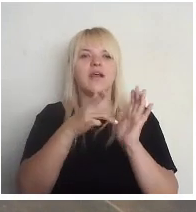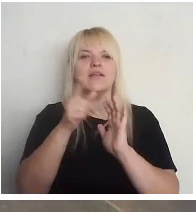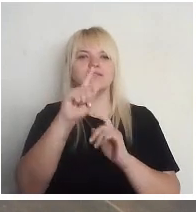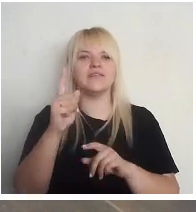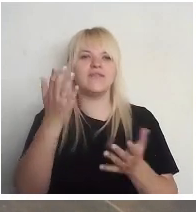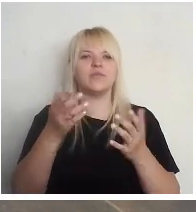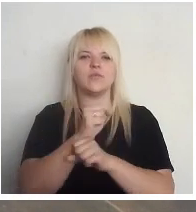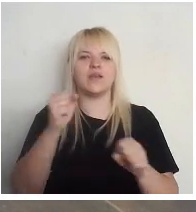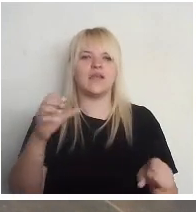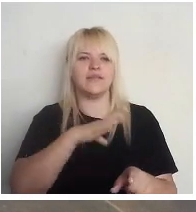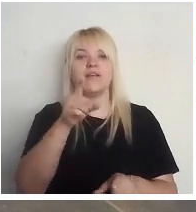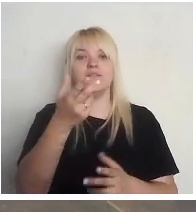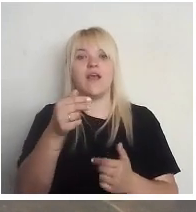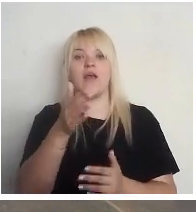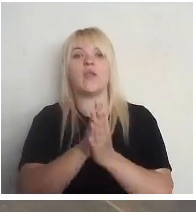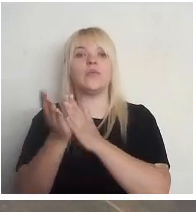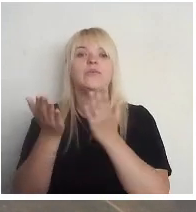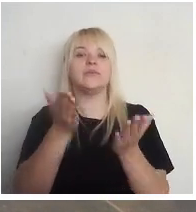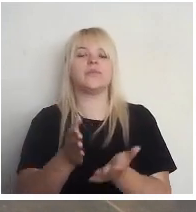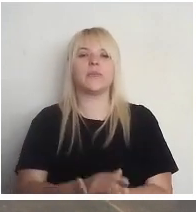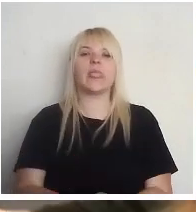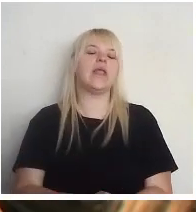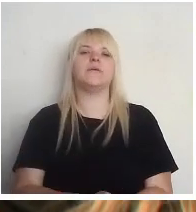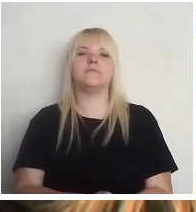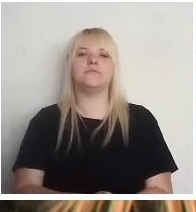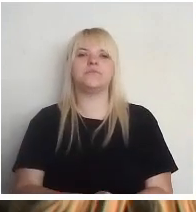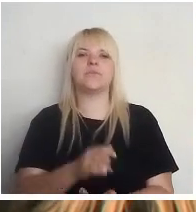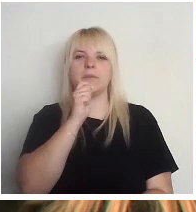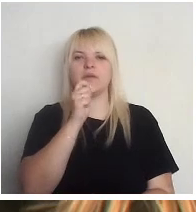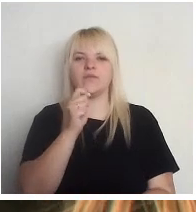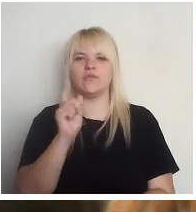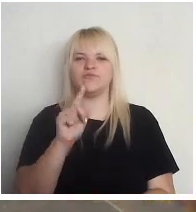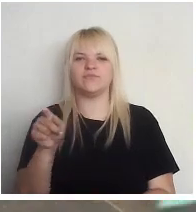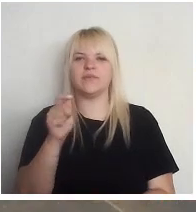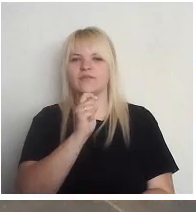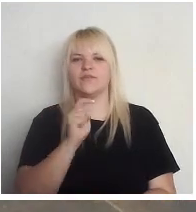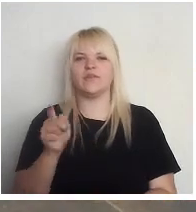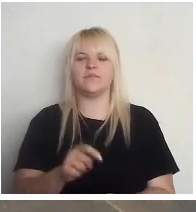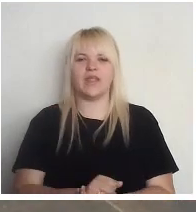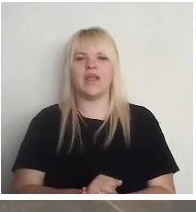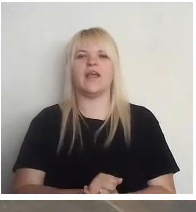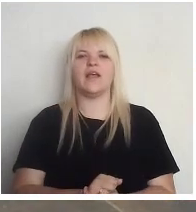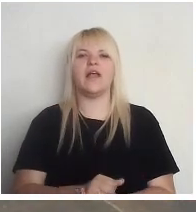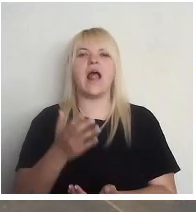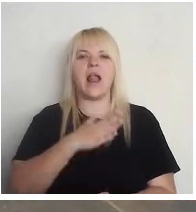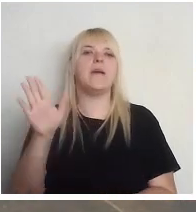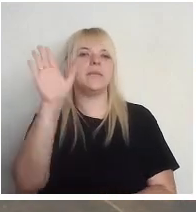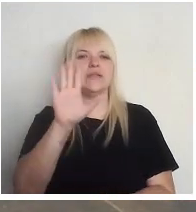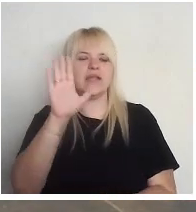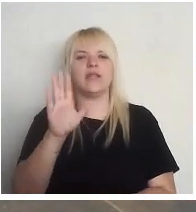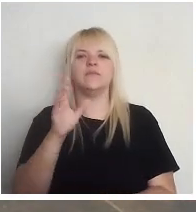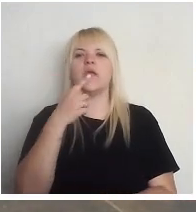to... Jā, Lūdzu. Te ir mikrofons, jā, paldies. Labdien. Par